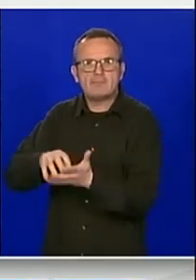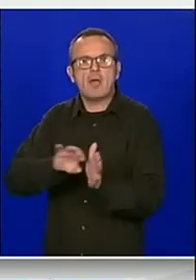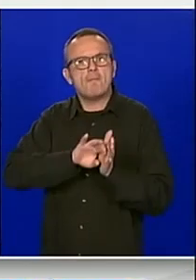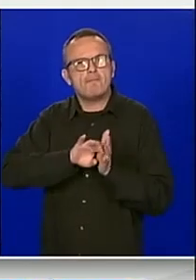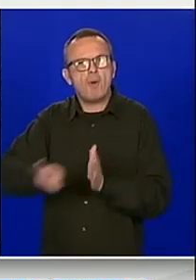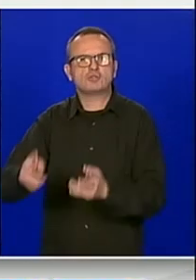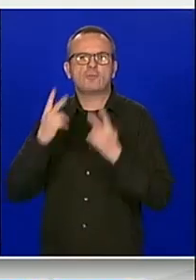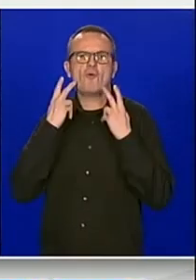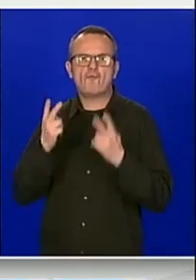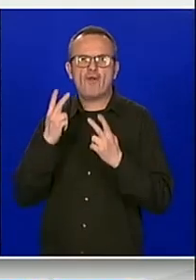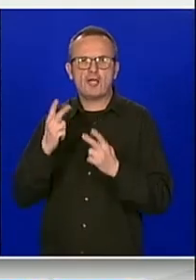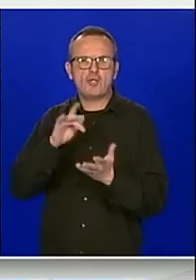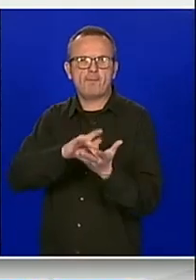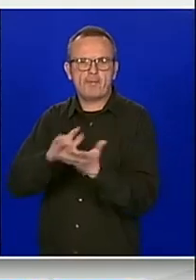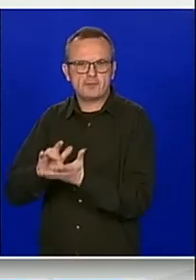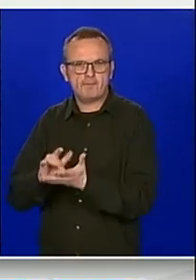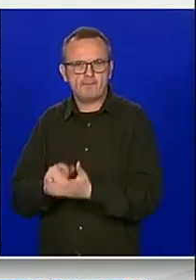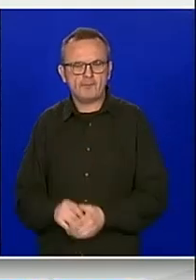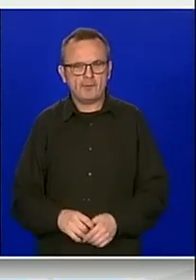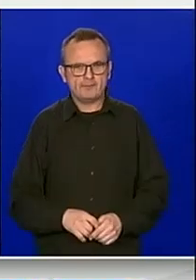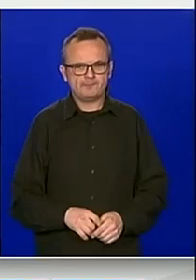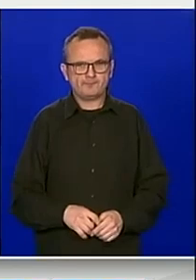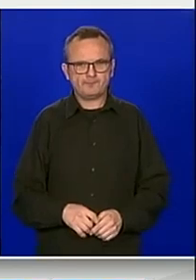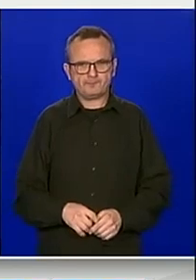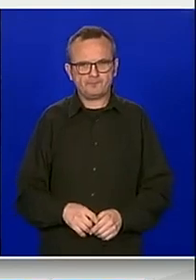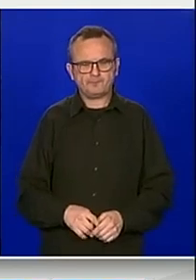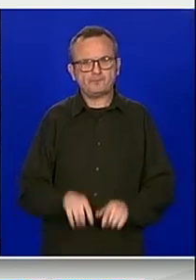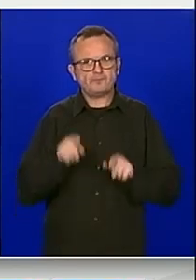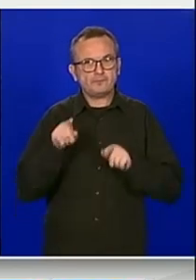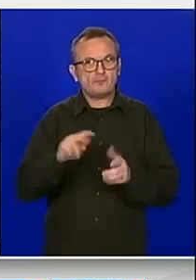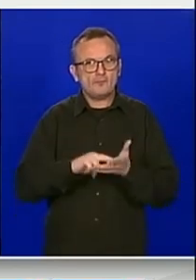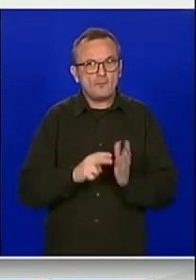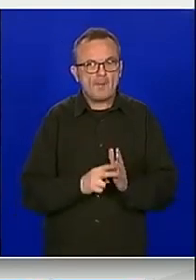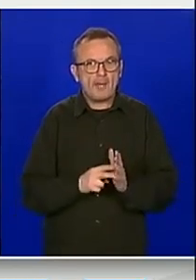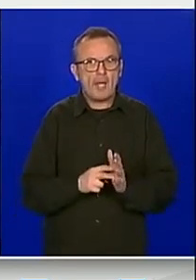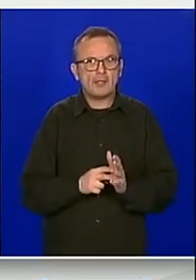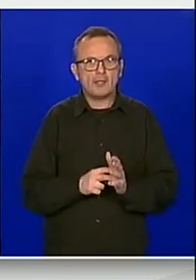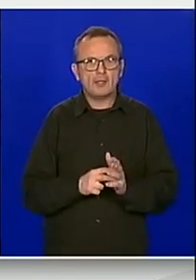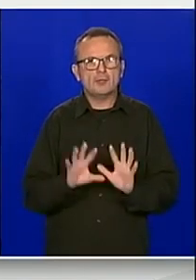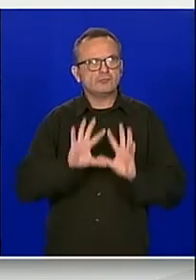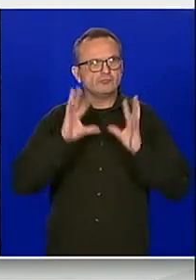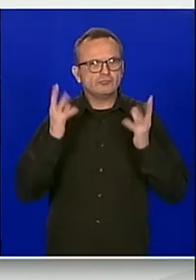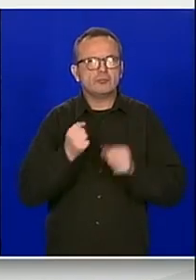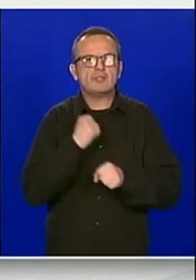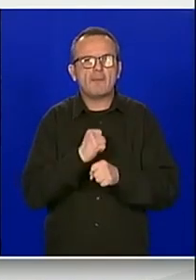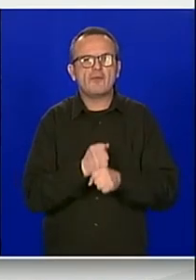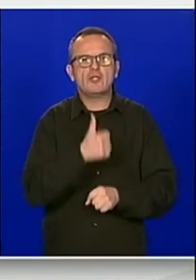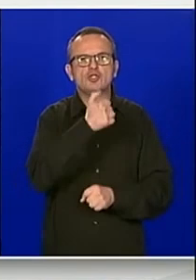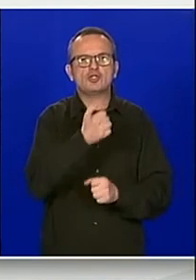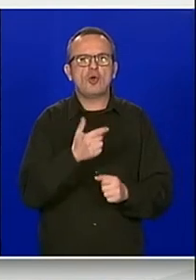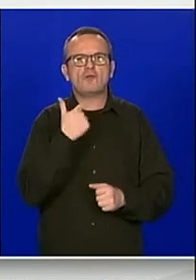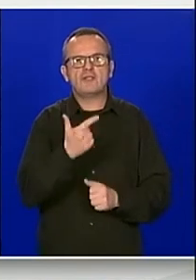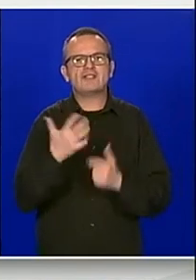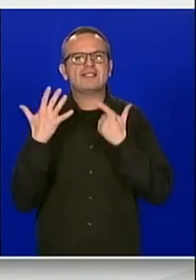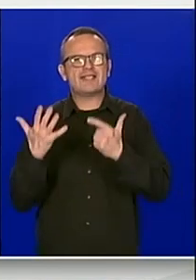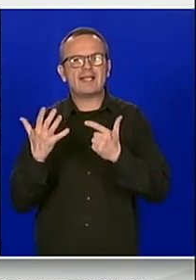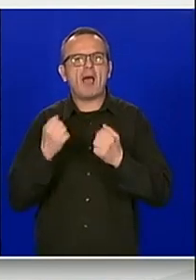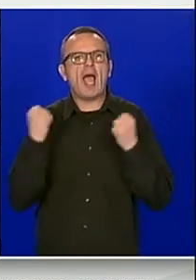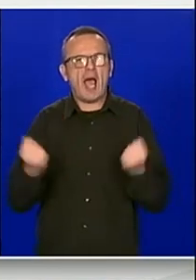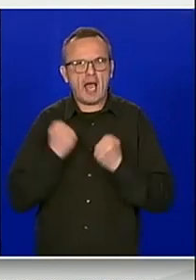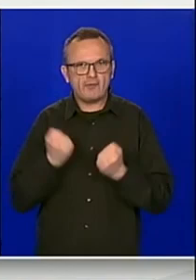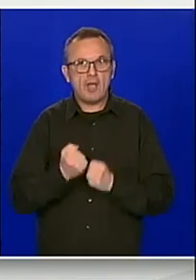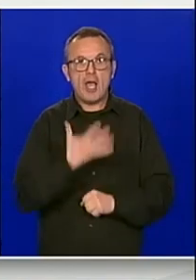ukupno 268 mjera predviđenih predmetnim planom u potpini su ti je provedeno 127, 59